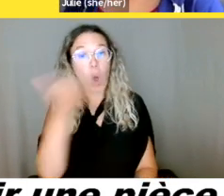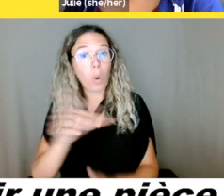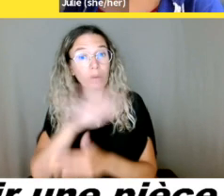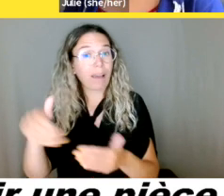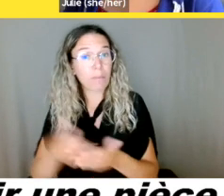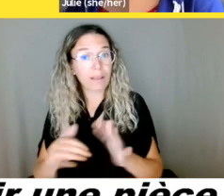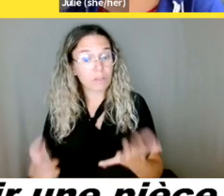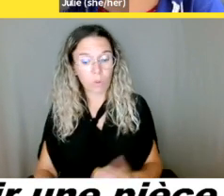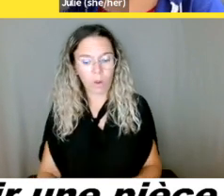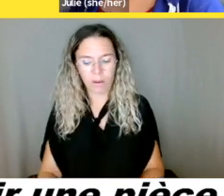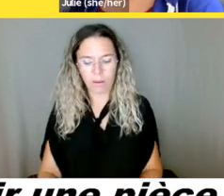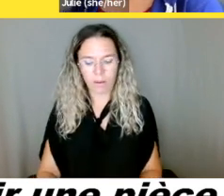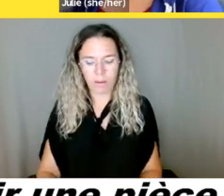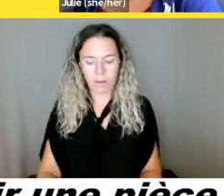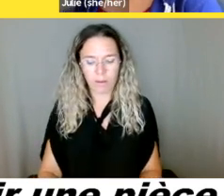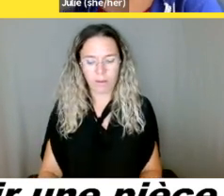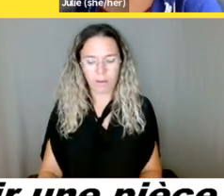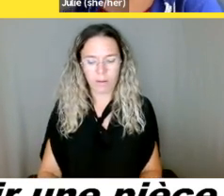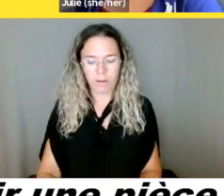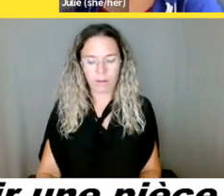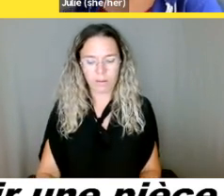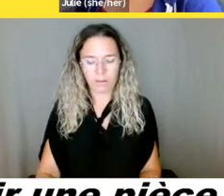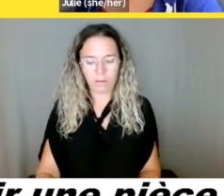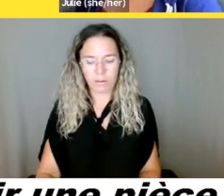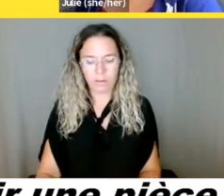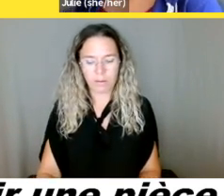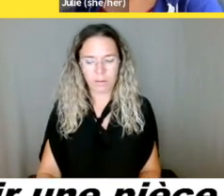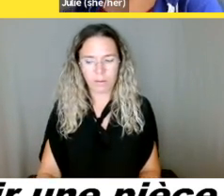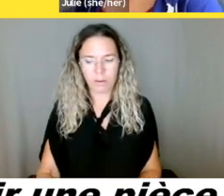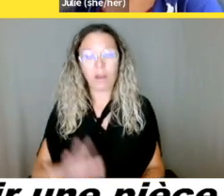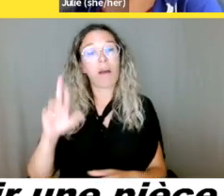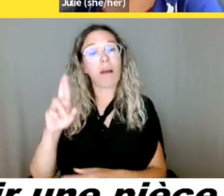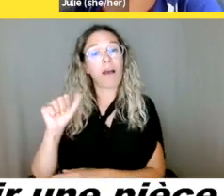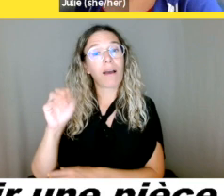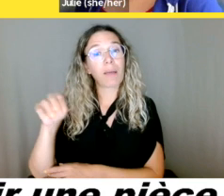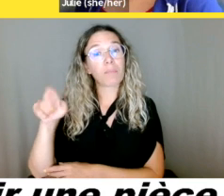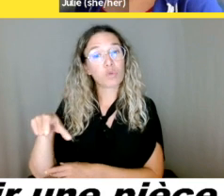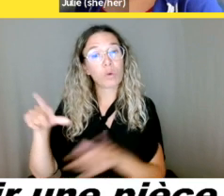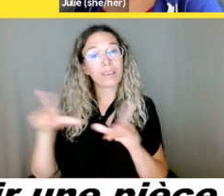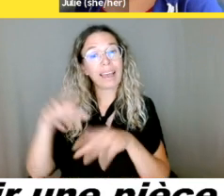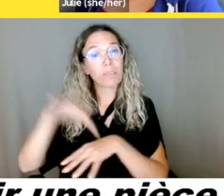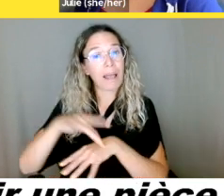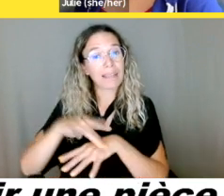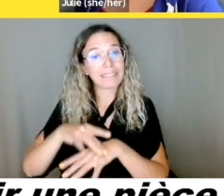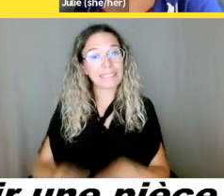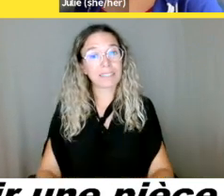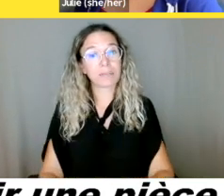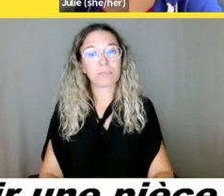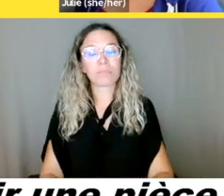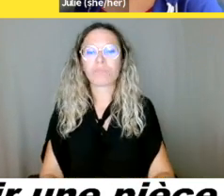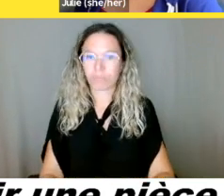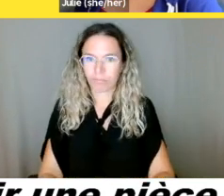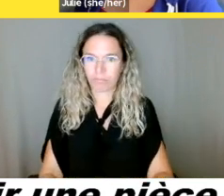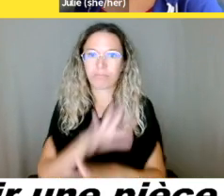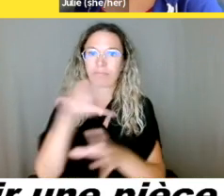RAMQ, contient ou inclut votre photo. Et ça, c'est un document d'identité valide, accepté